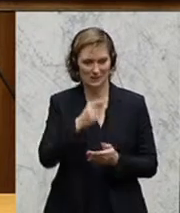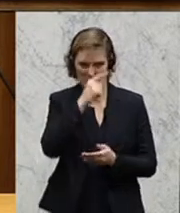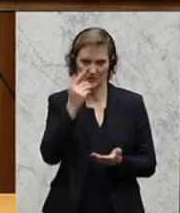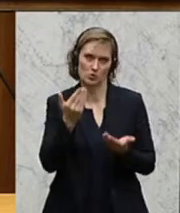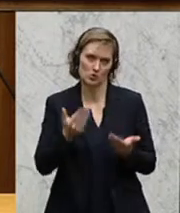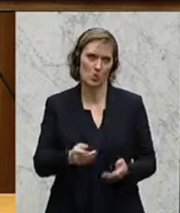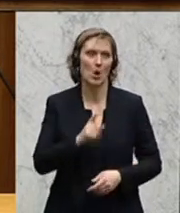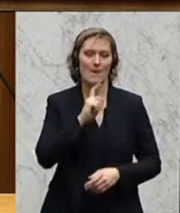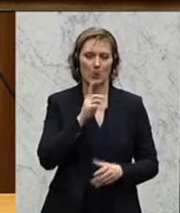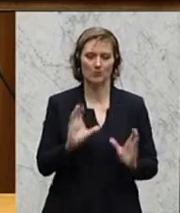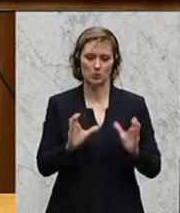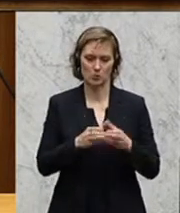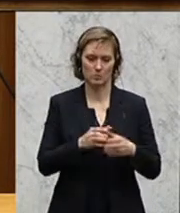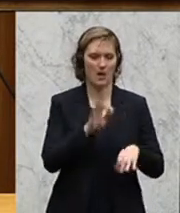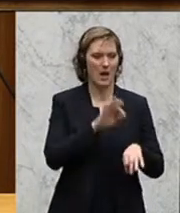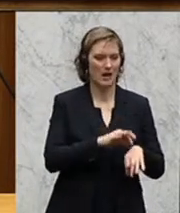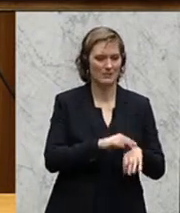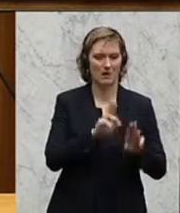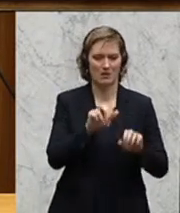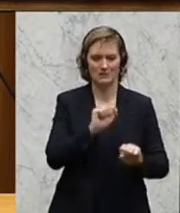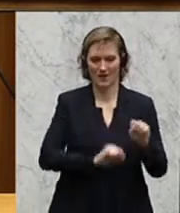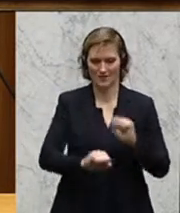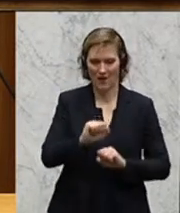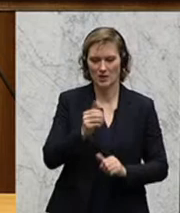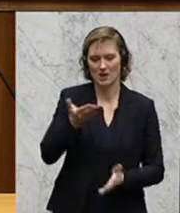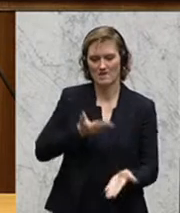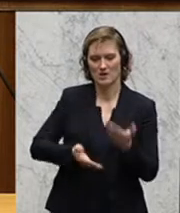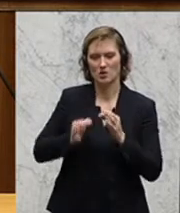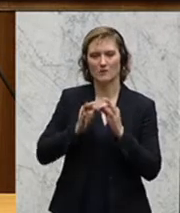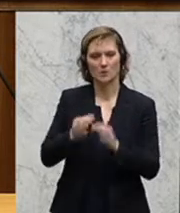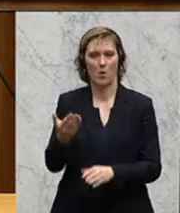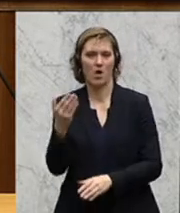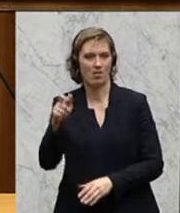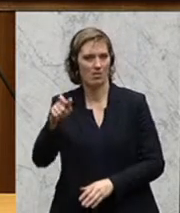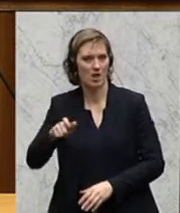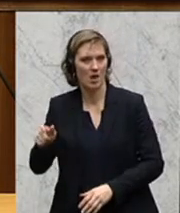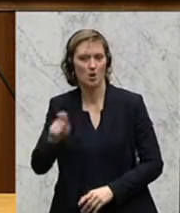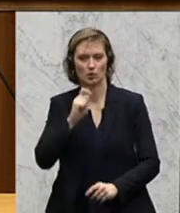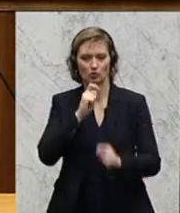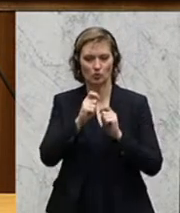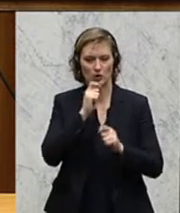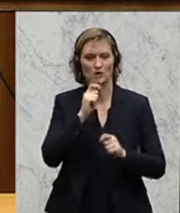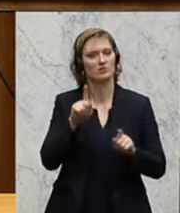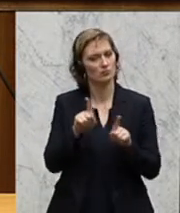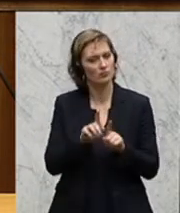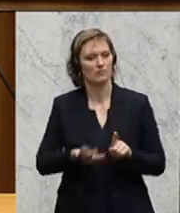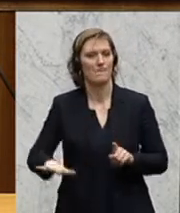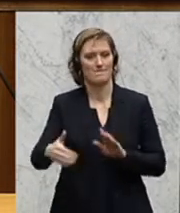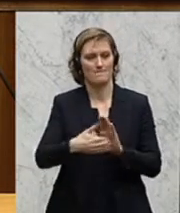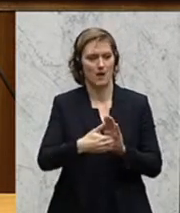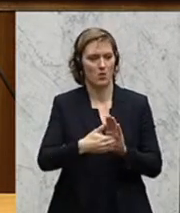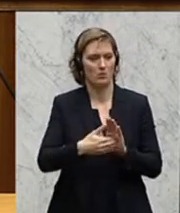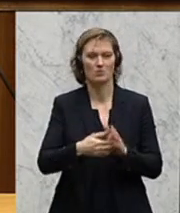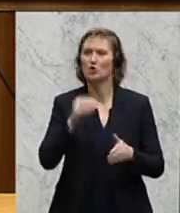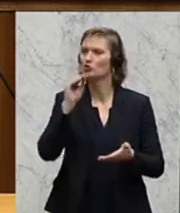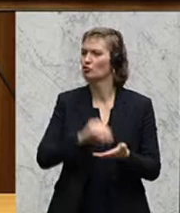dieser Berufsgruppen Ärzte, Rechtsanwälte, Wirtschaftstreuhänder, Journalisten, in ihrem Bereich auch notwendig ist. Was